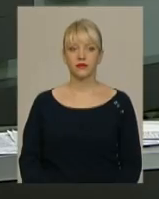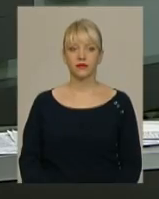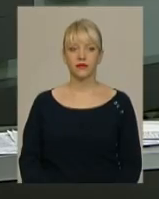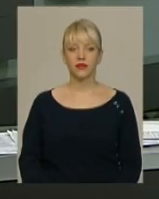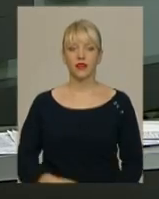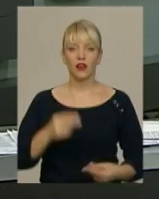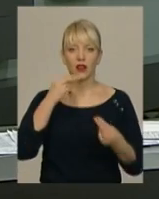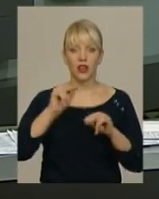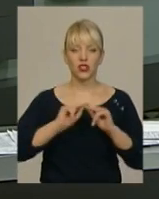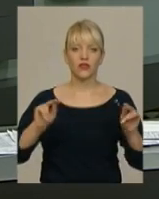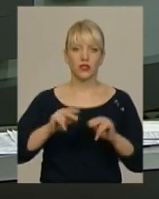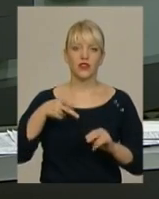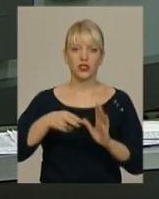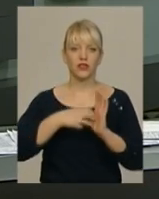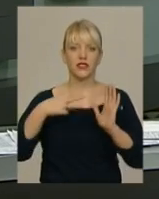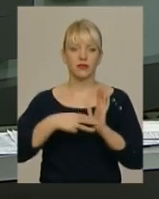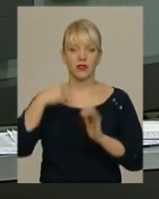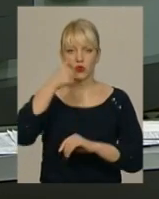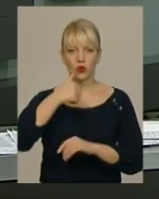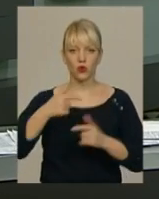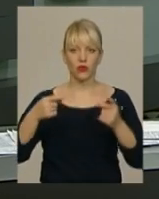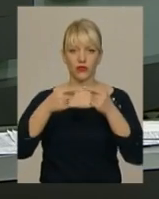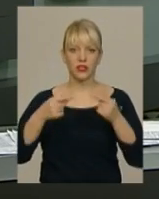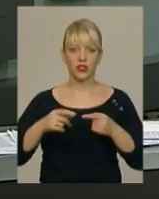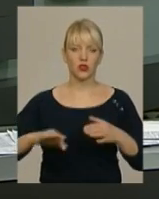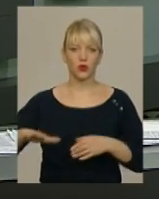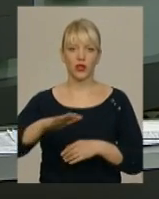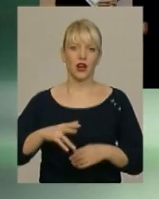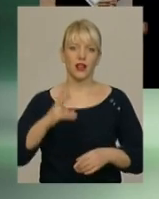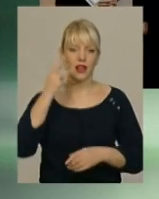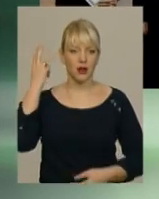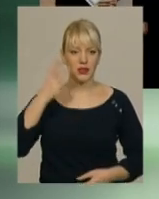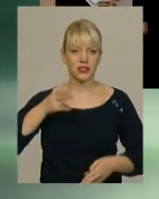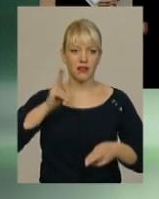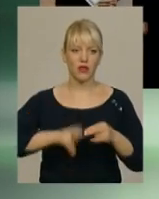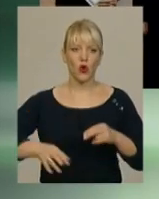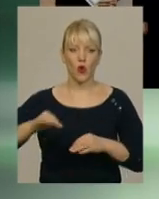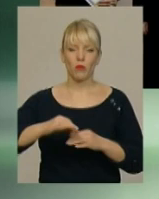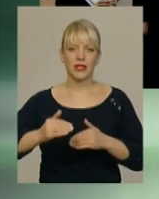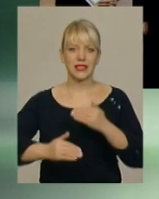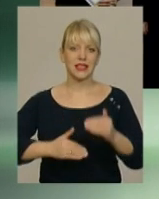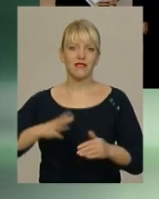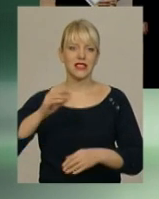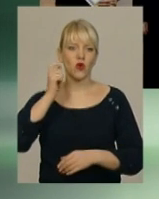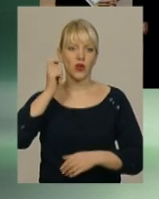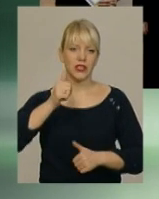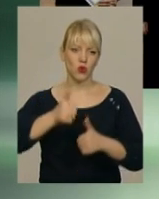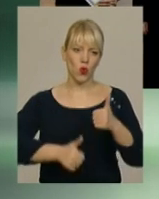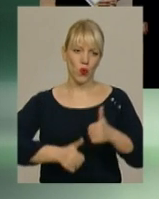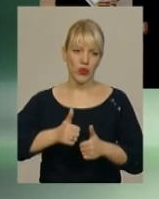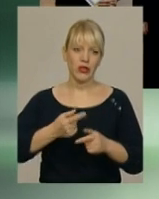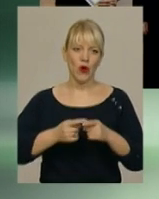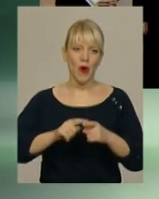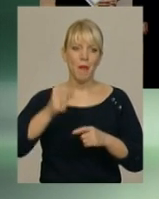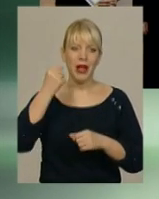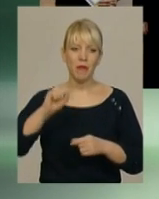Кращих вчителів 2018 року визначили у краї. На Хмельниччині завершився обласний етап всеукраїнського конкурсу. Його